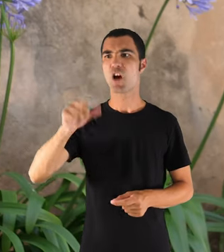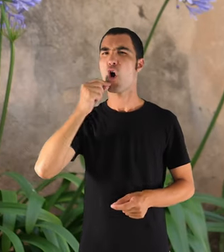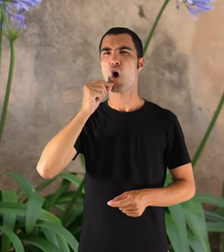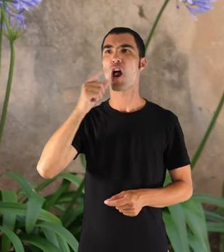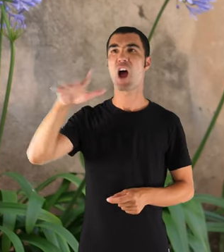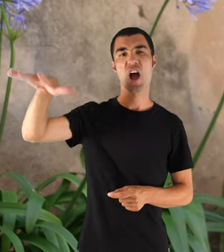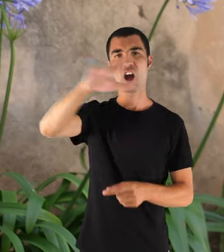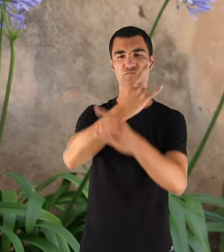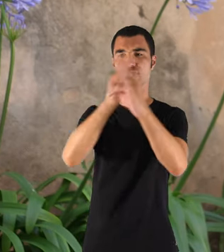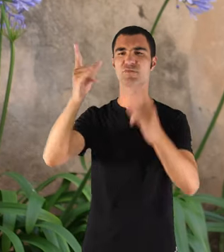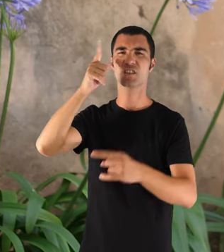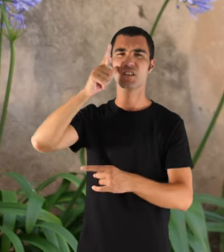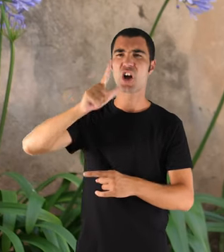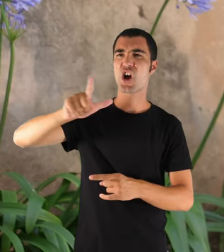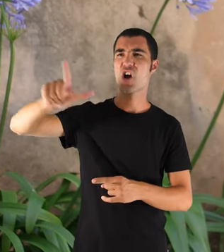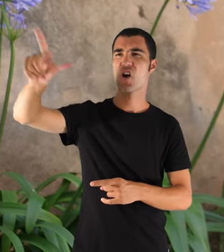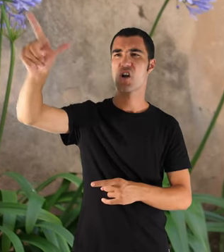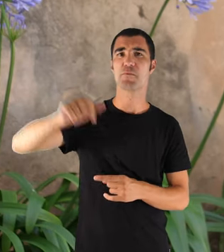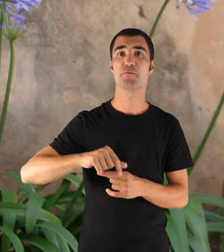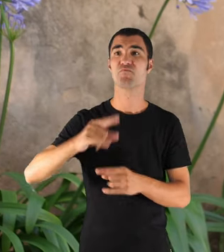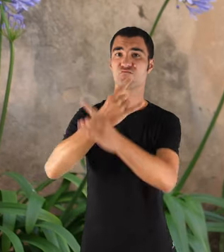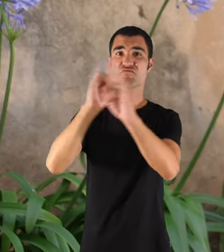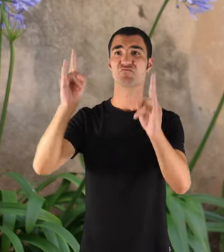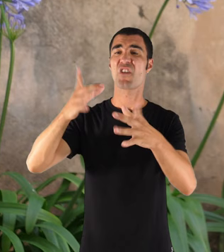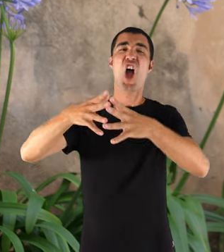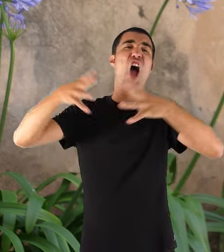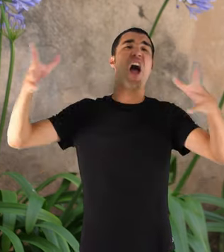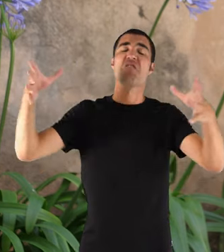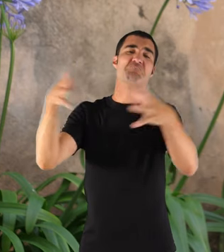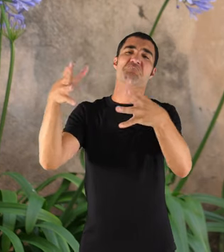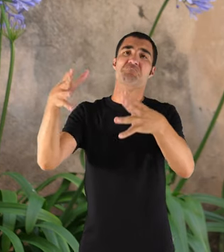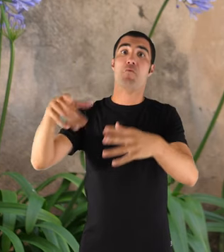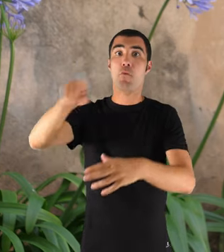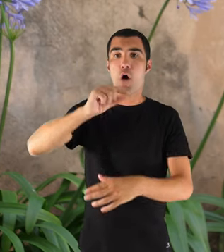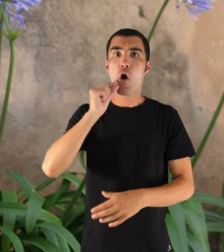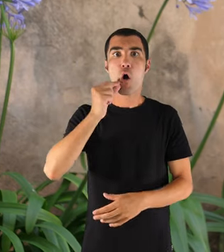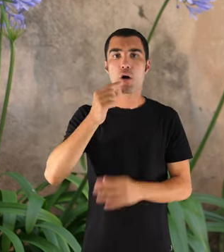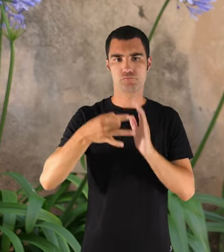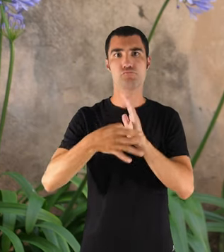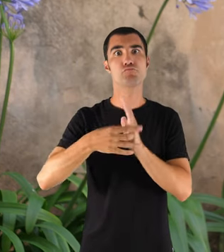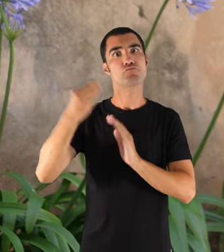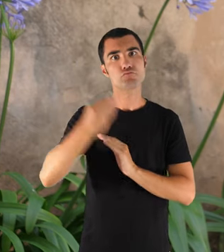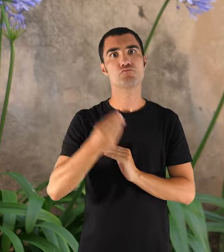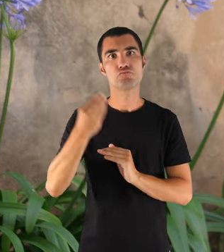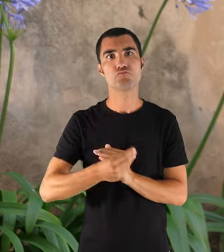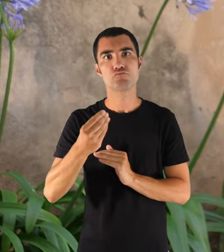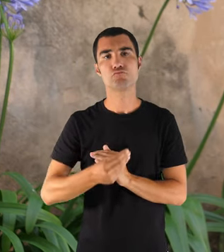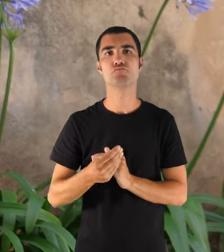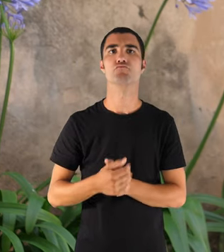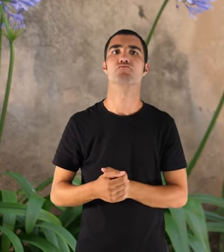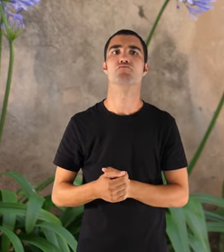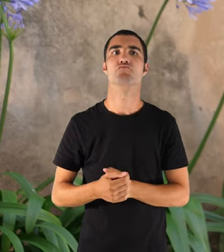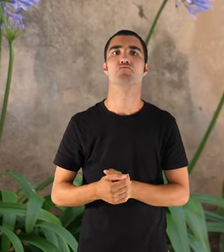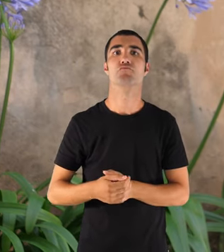molt en fora, i era un olivà que no era massa gros, però fèiem una oliva molt bona, i mos